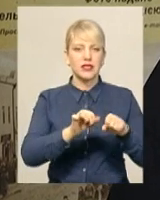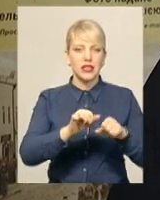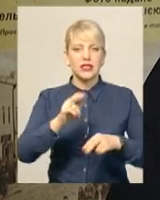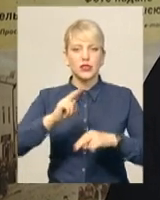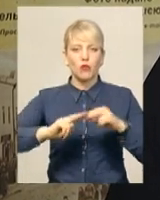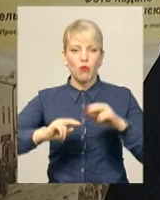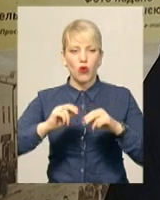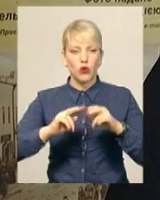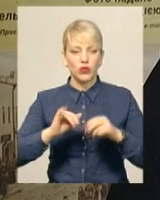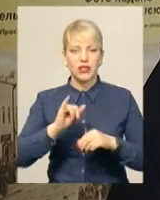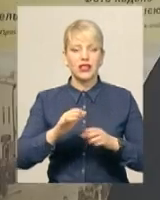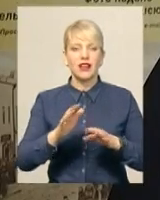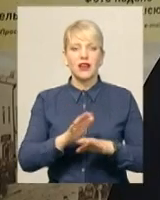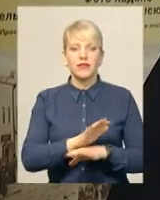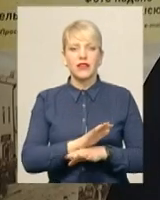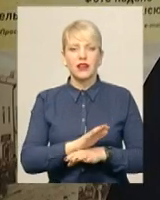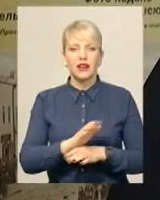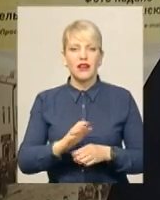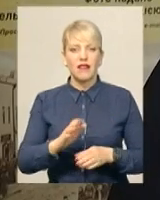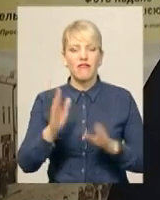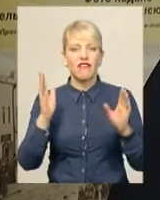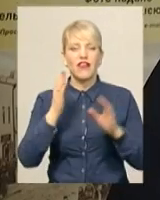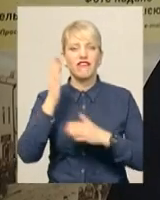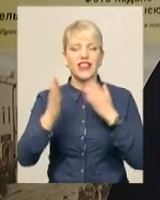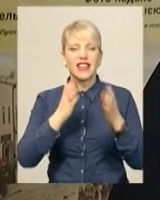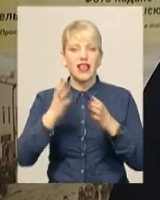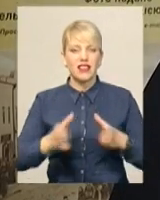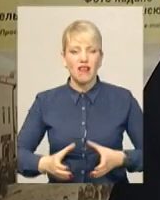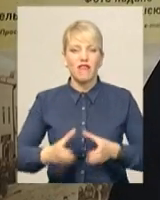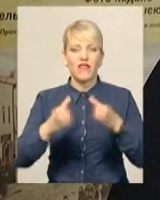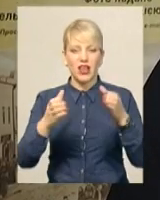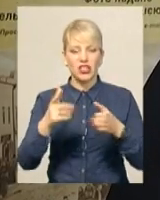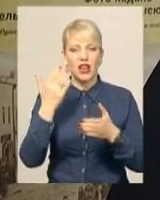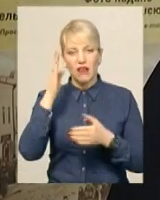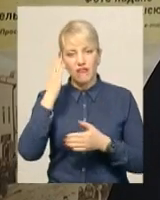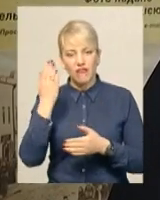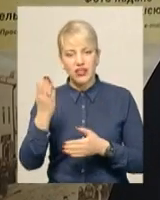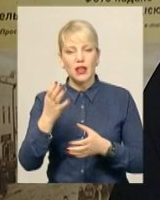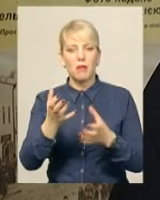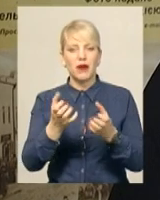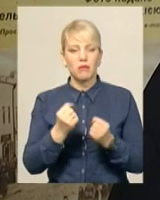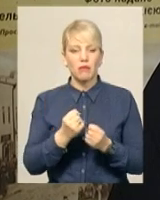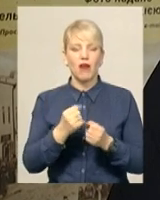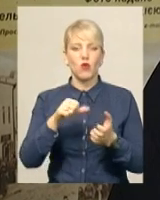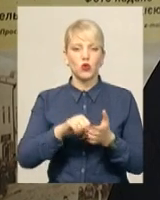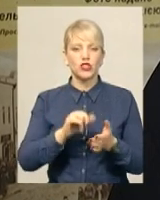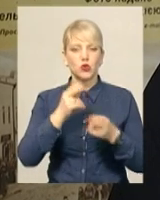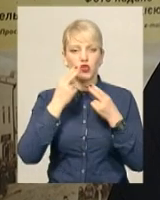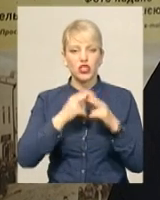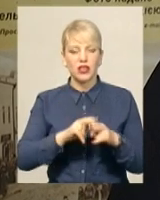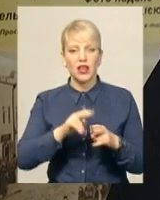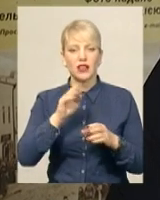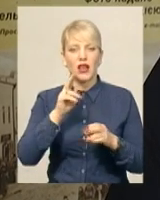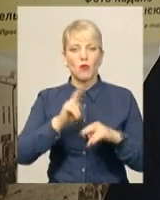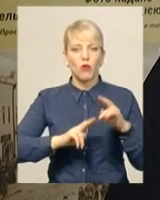числі і вітряна вежа. Він багато приймав участь в інженерній розбудові, водогони. Більше 20